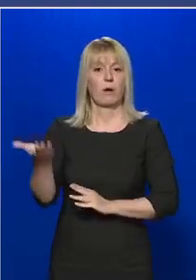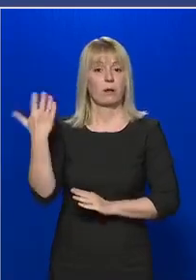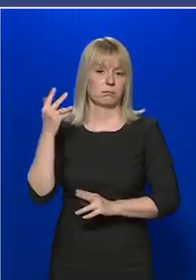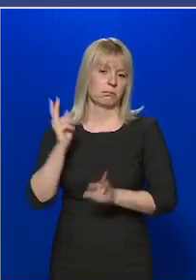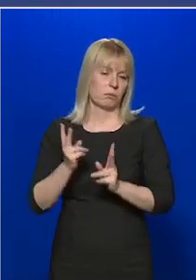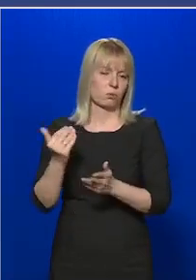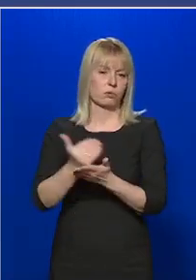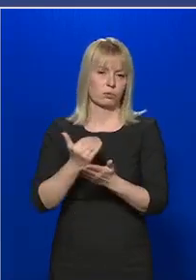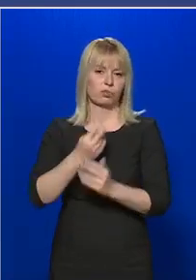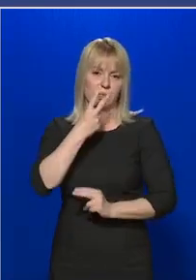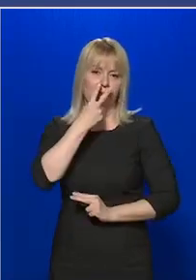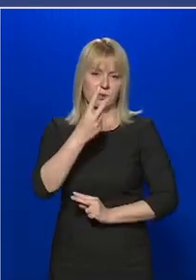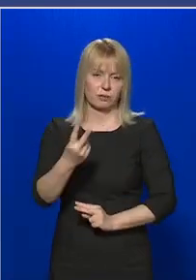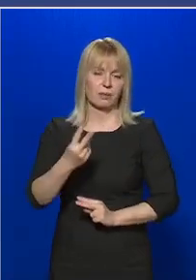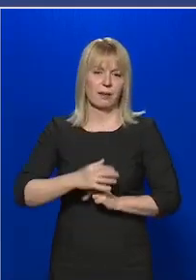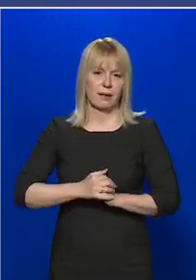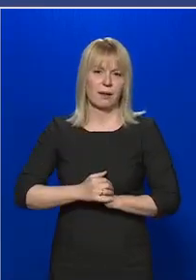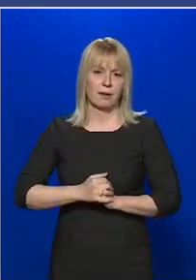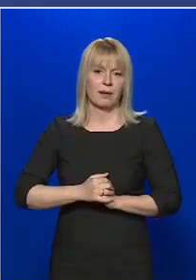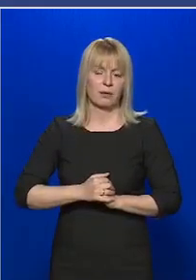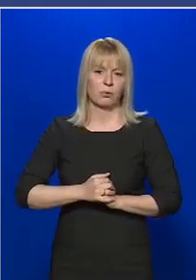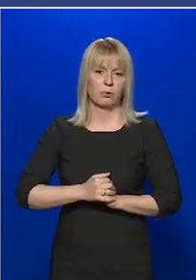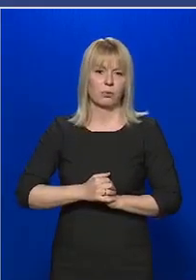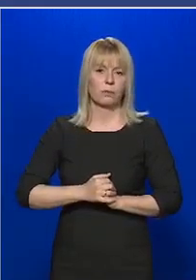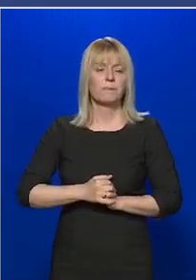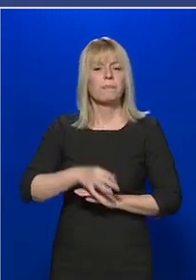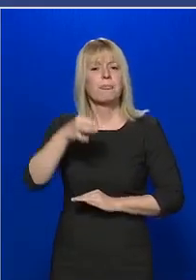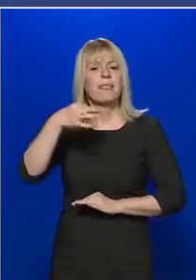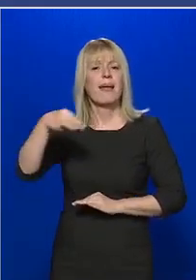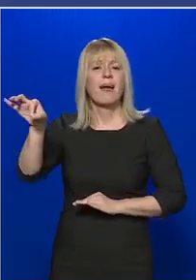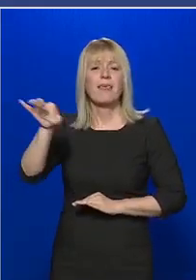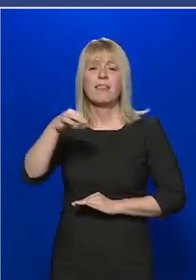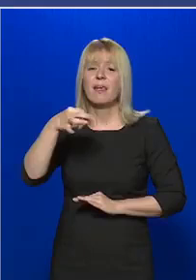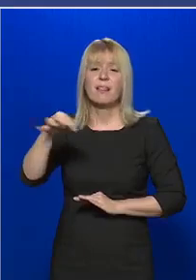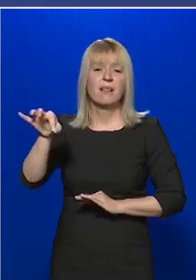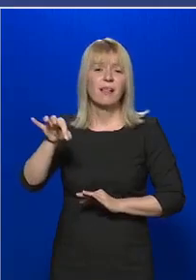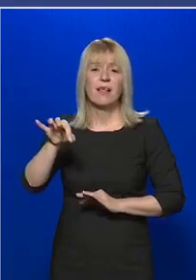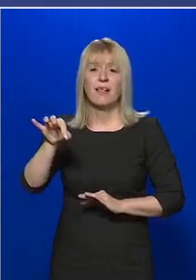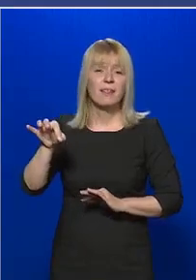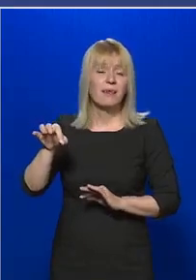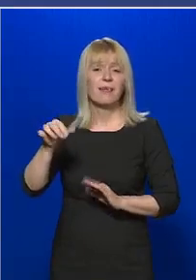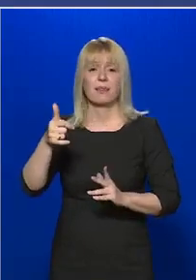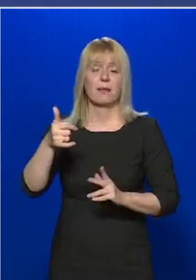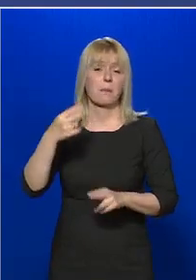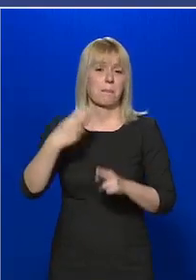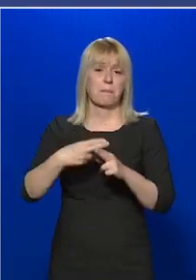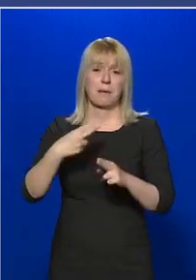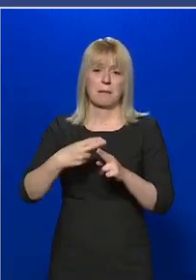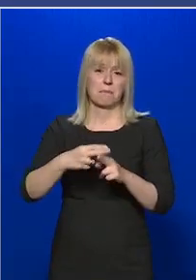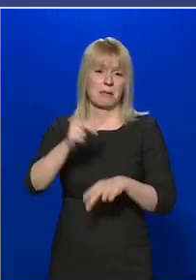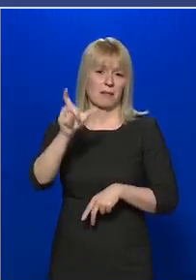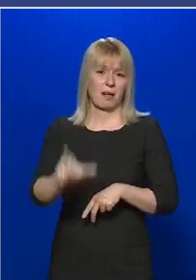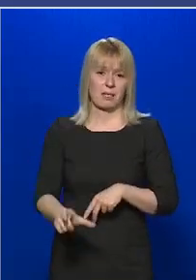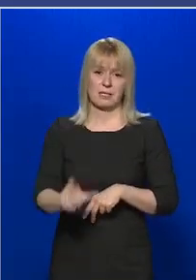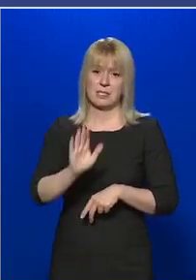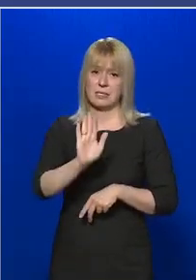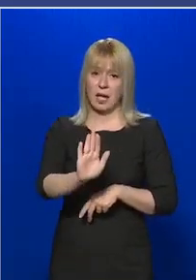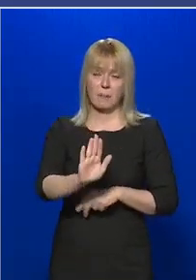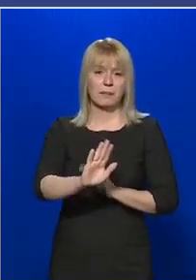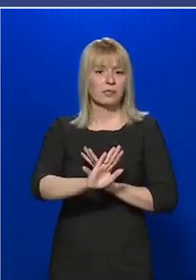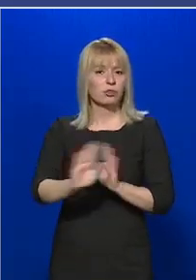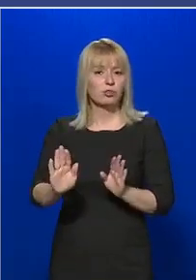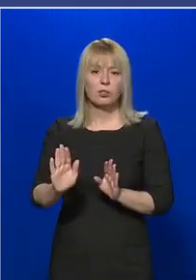szükségesnek látjuk. Tehát egyetlen egy megbetegedett személy sem